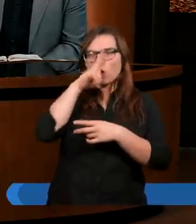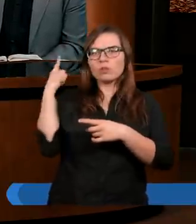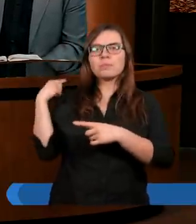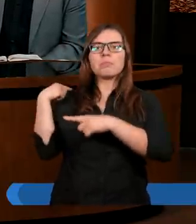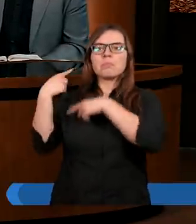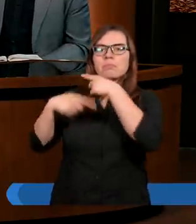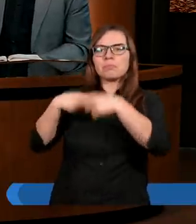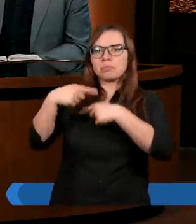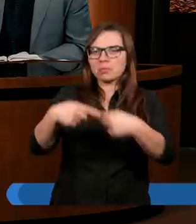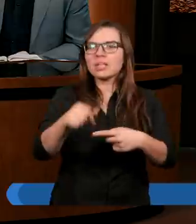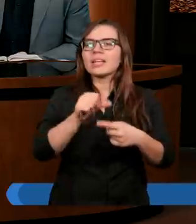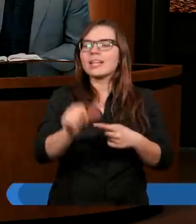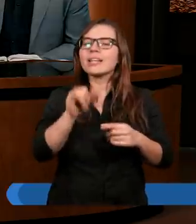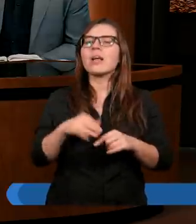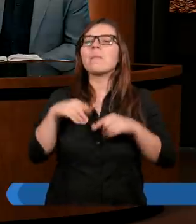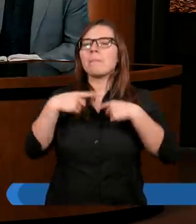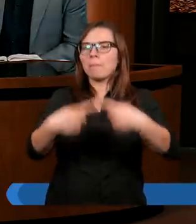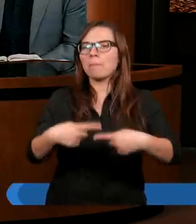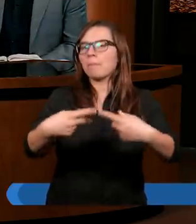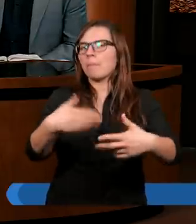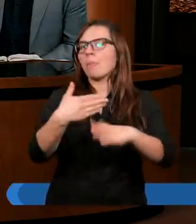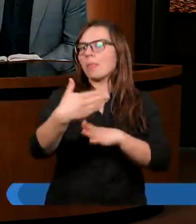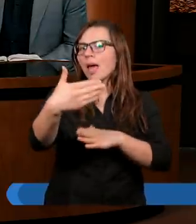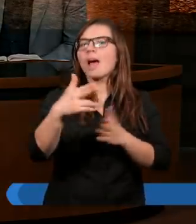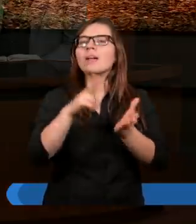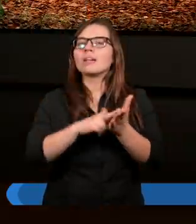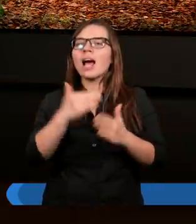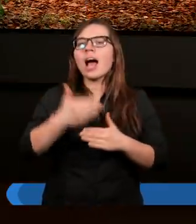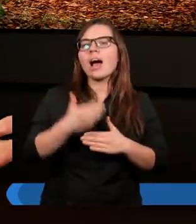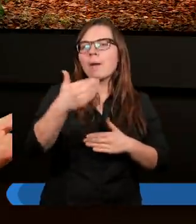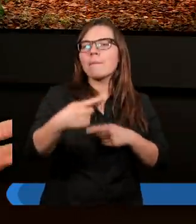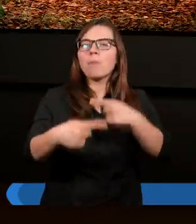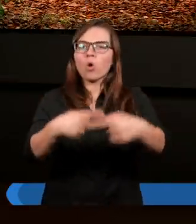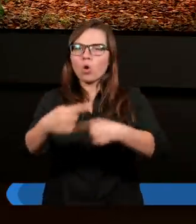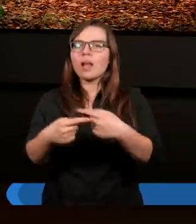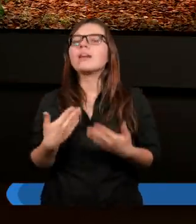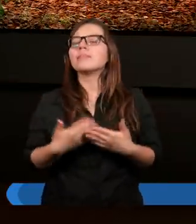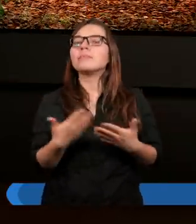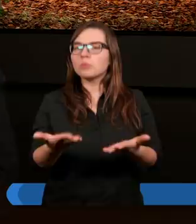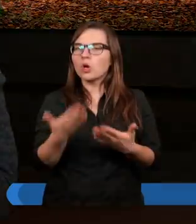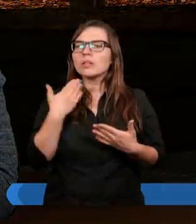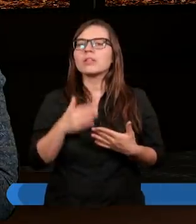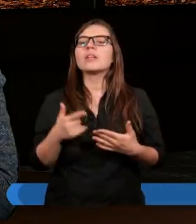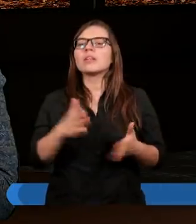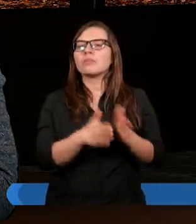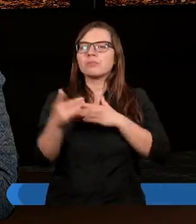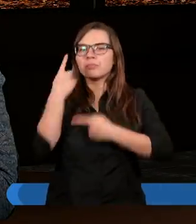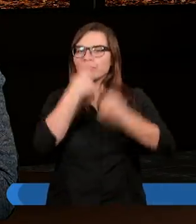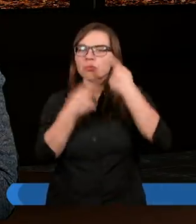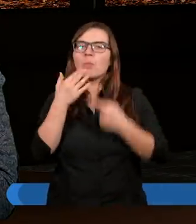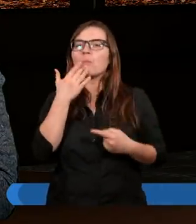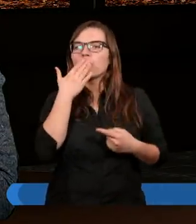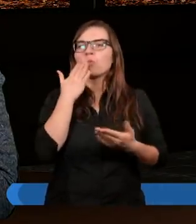i przechodzą one na kolejne pokolenia. Proszę. W poprzednim naszym